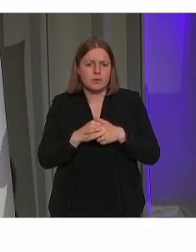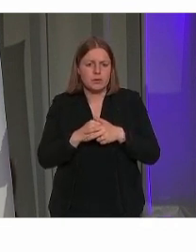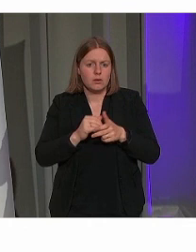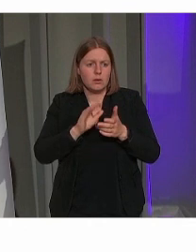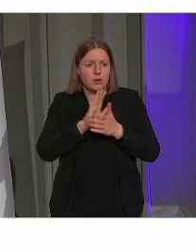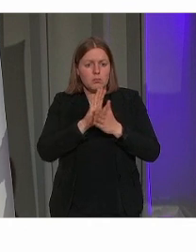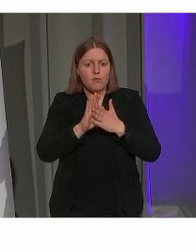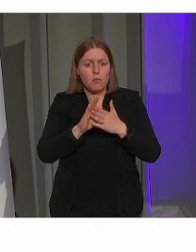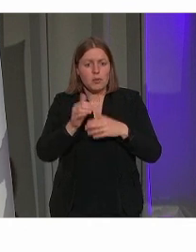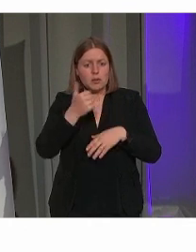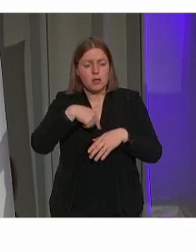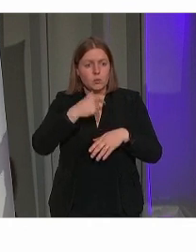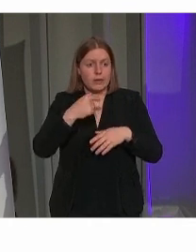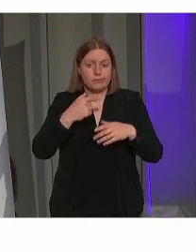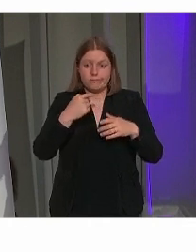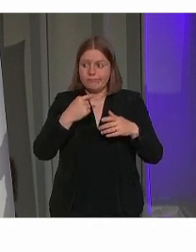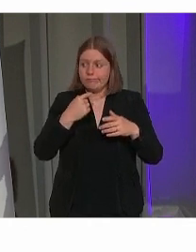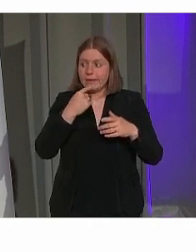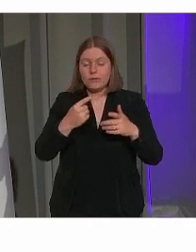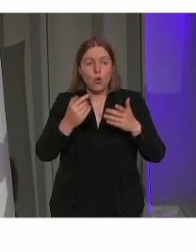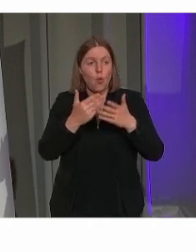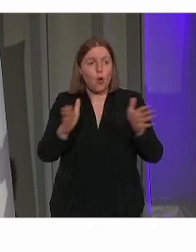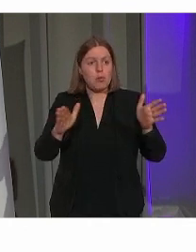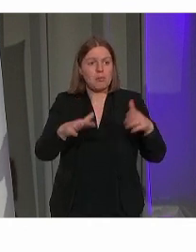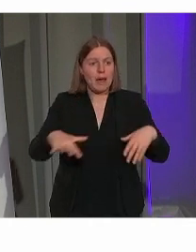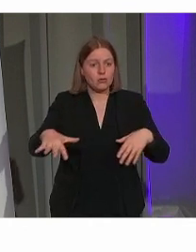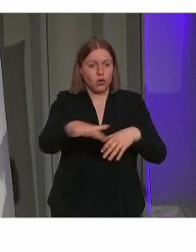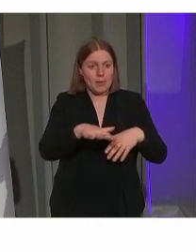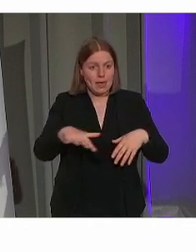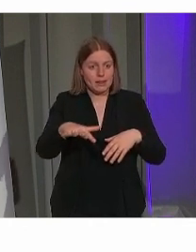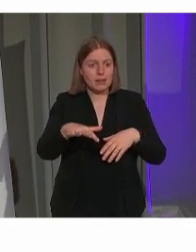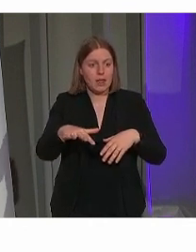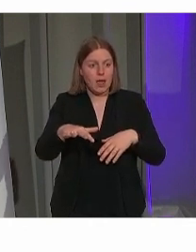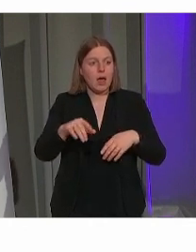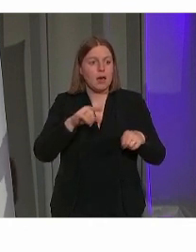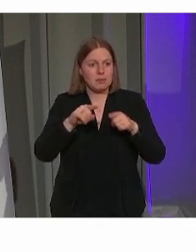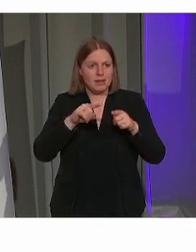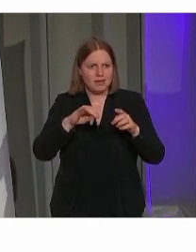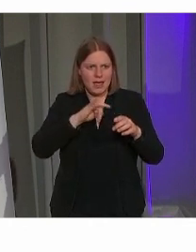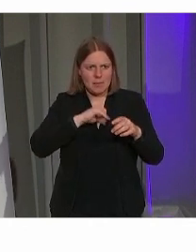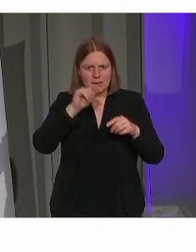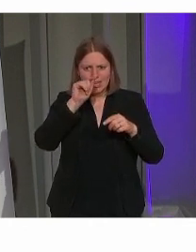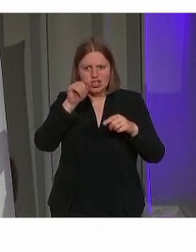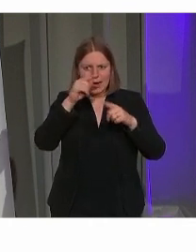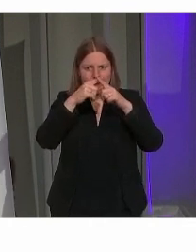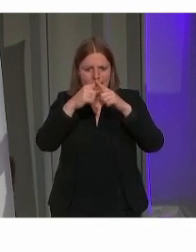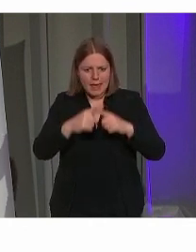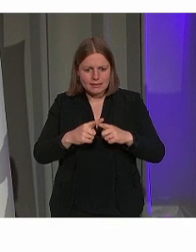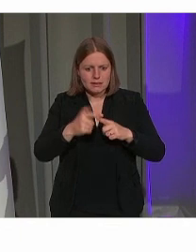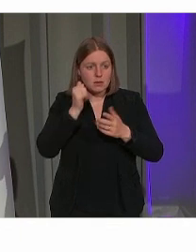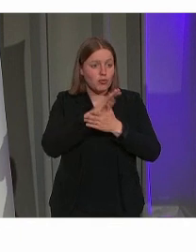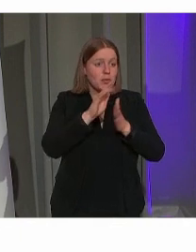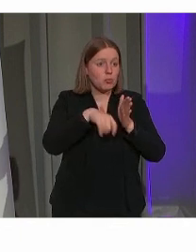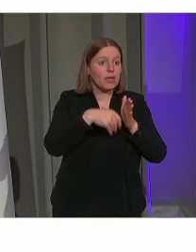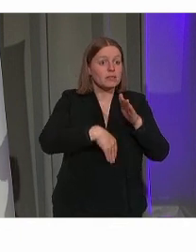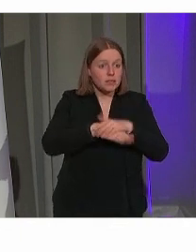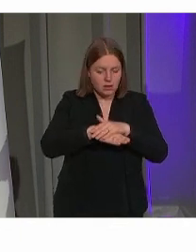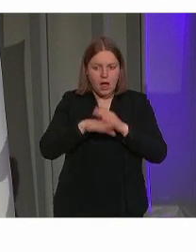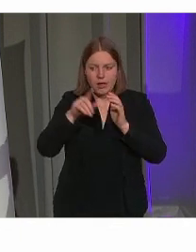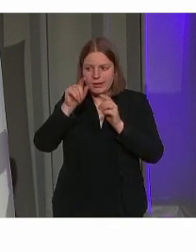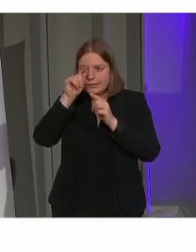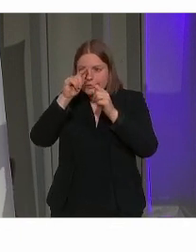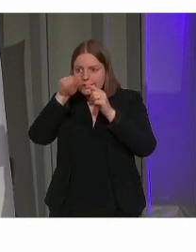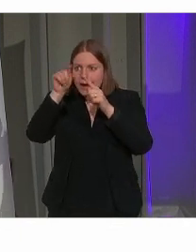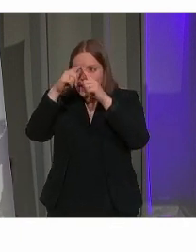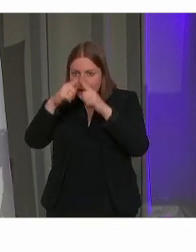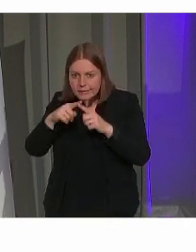openbaar domein, dan is dat opgenomen in de processen en in een checklist als een project start. Een